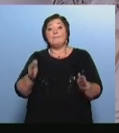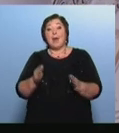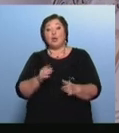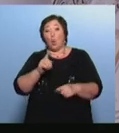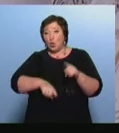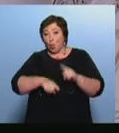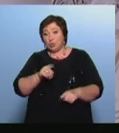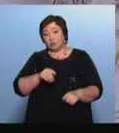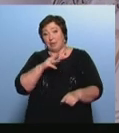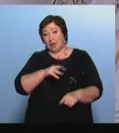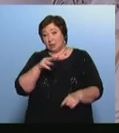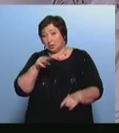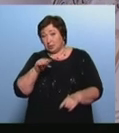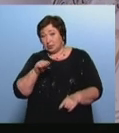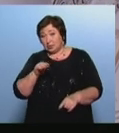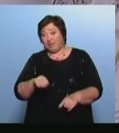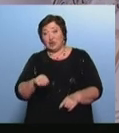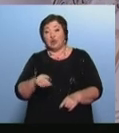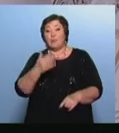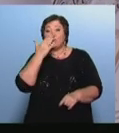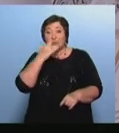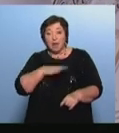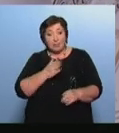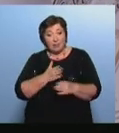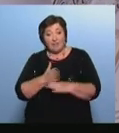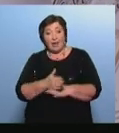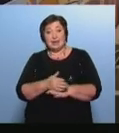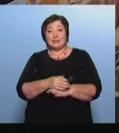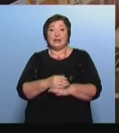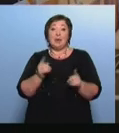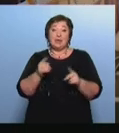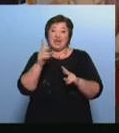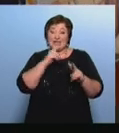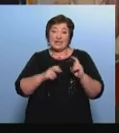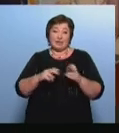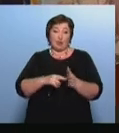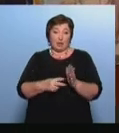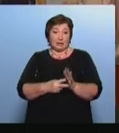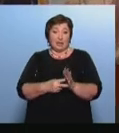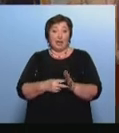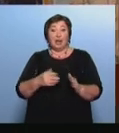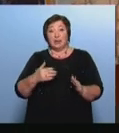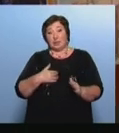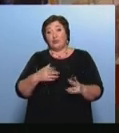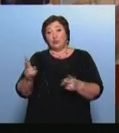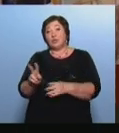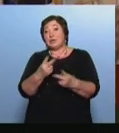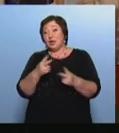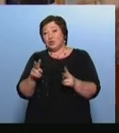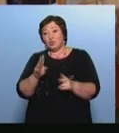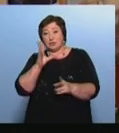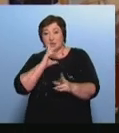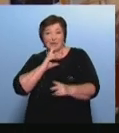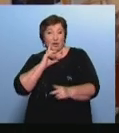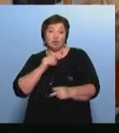Они побывали в музее, сделали мини-исследовательский проект Тут он танцует с своей дочерью У